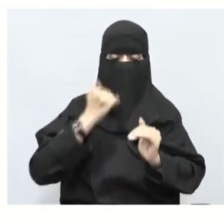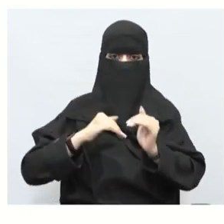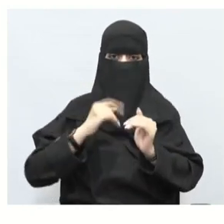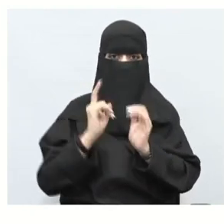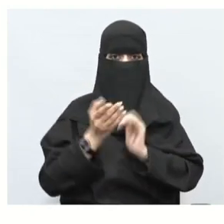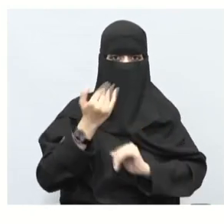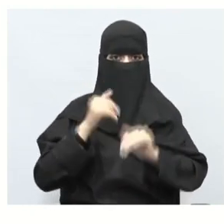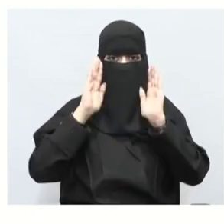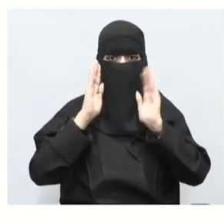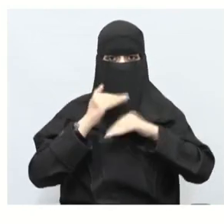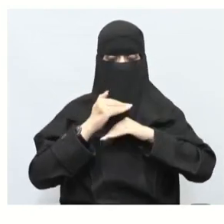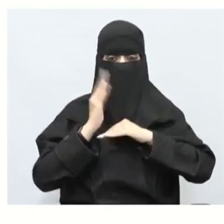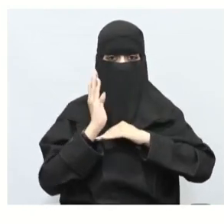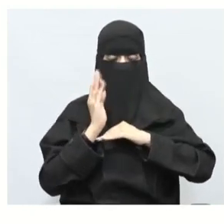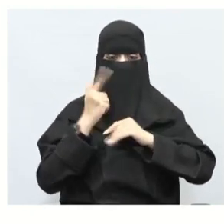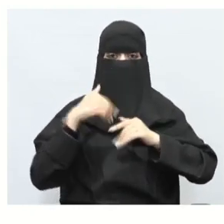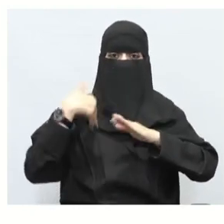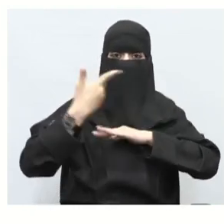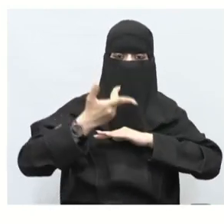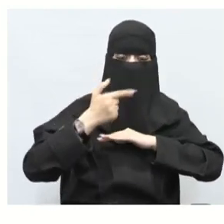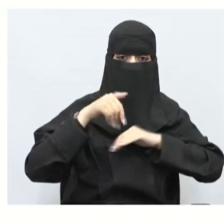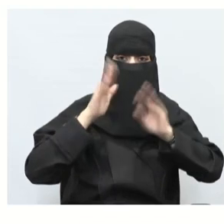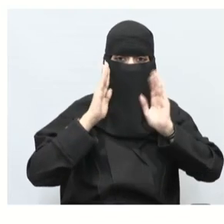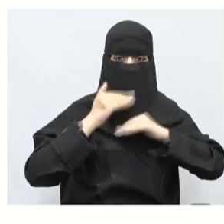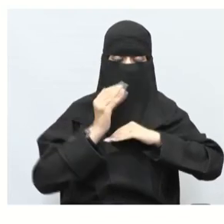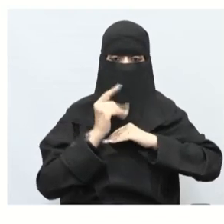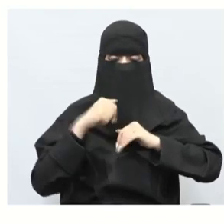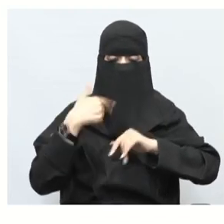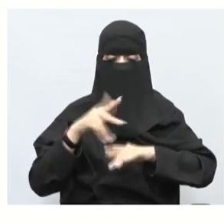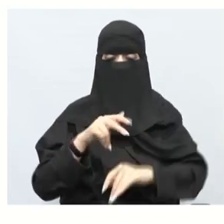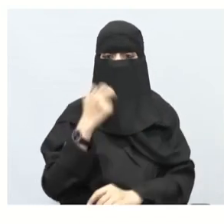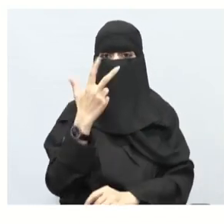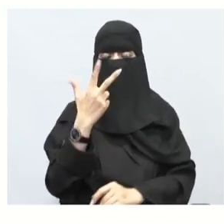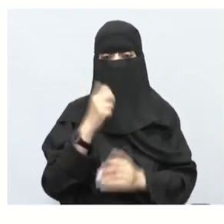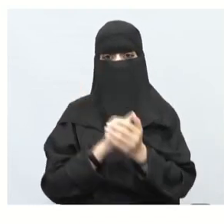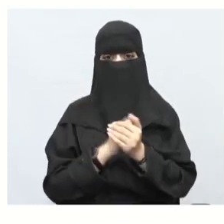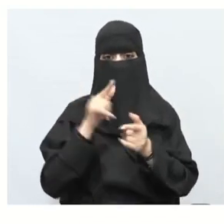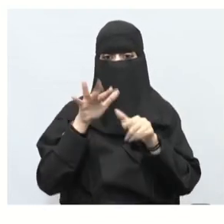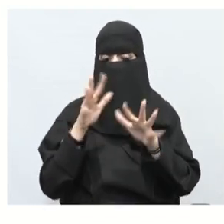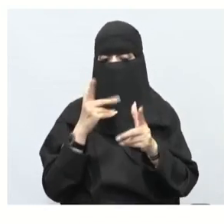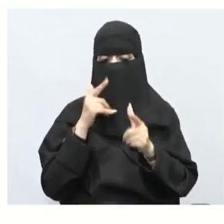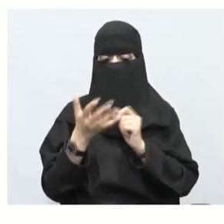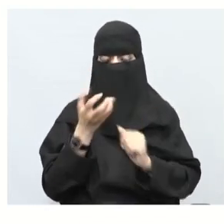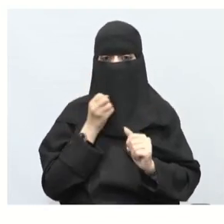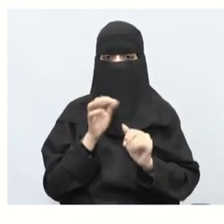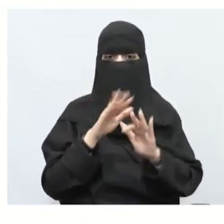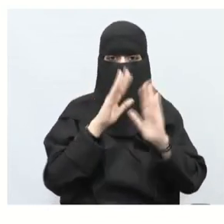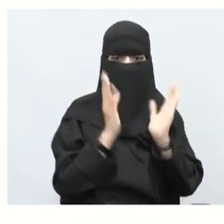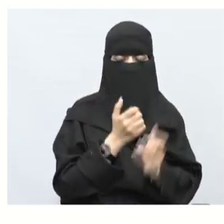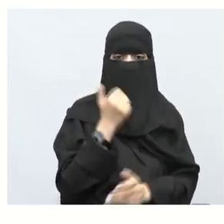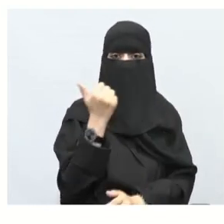بعد الظهر إذا انتهى العمل من عمله عند الساعة الثانية بعد الظهر وتقاضى ستة وثلاثون ريالا